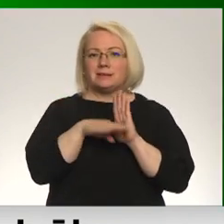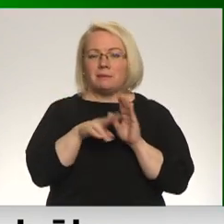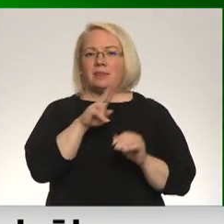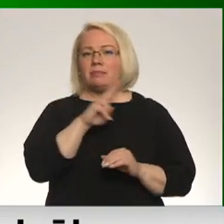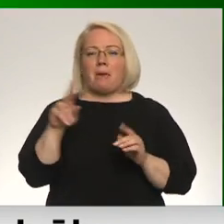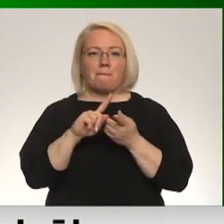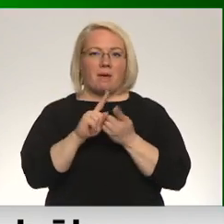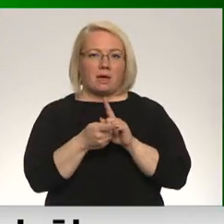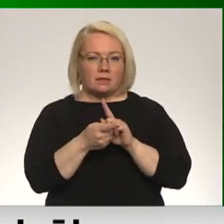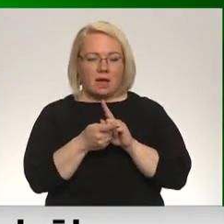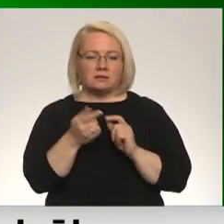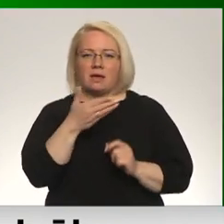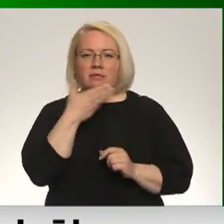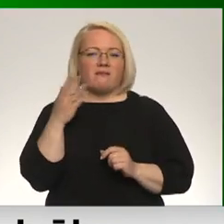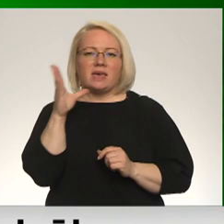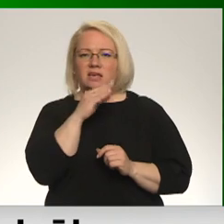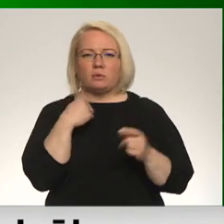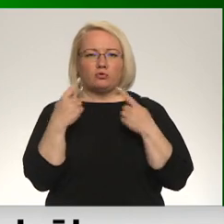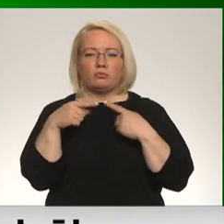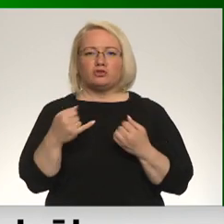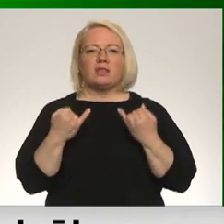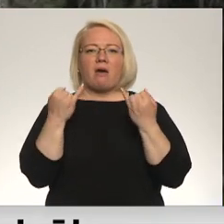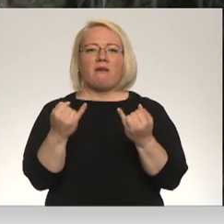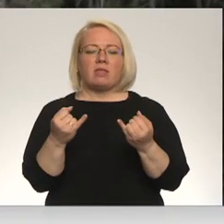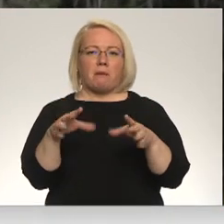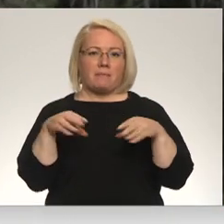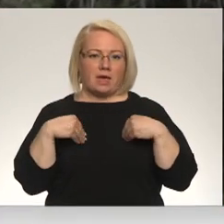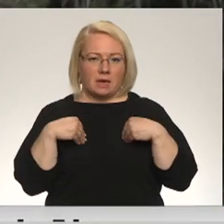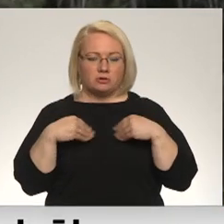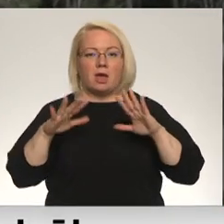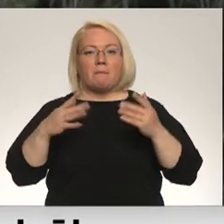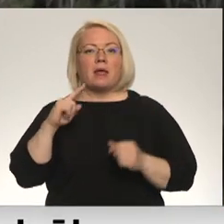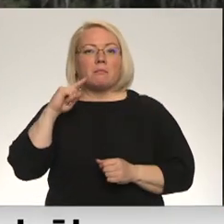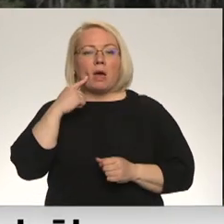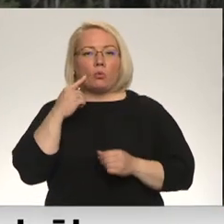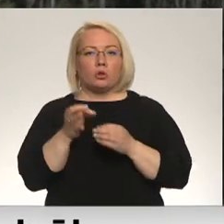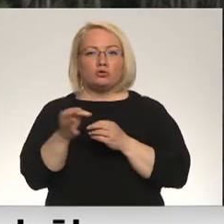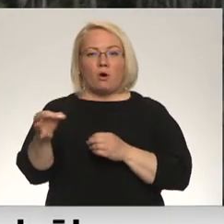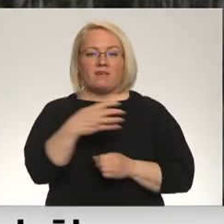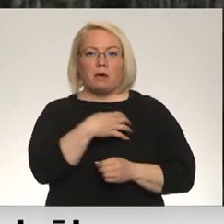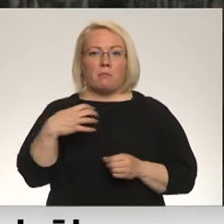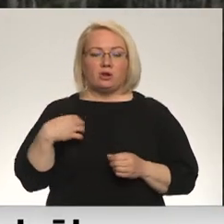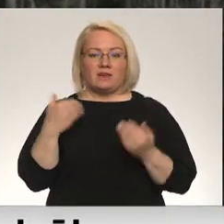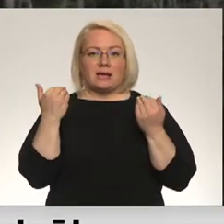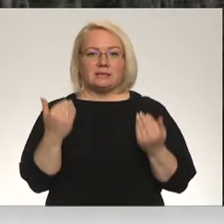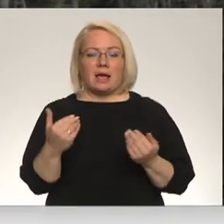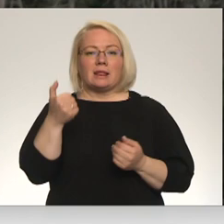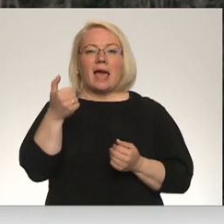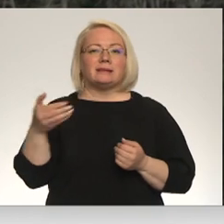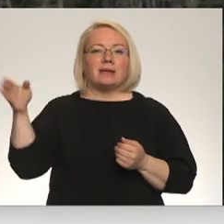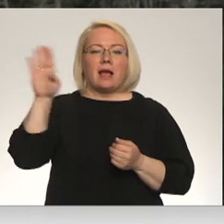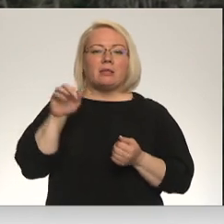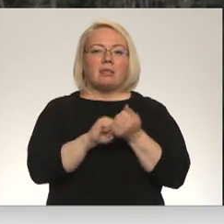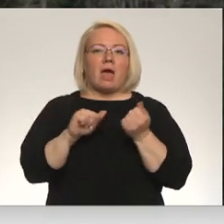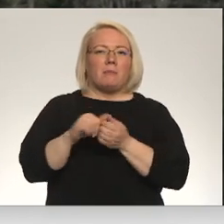īsti, nav iespējams runāt par šī dāvinājumu pieņemšanu. Savukārt Medoņas noda pašvaldību, ka šobrīd apsaimnieko Gaiziņkalna dabas